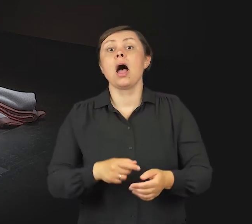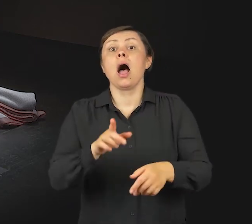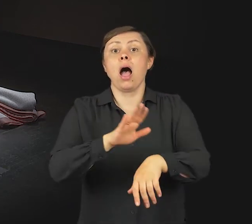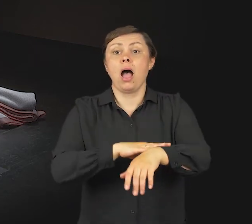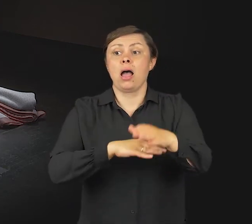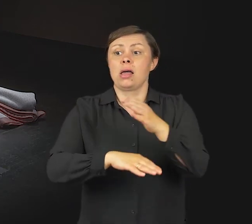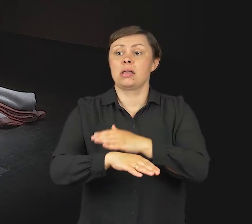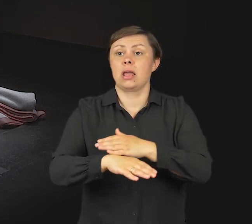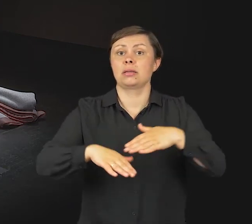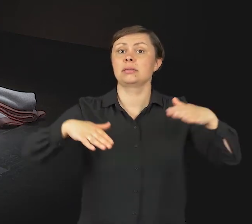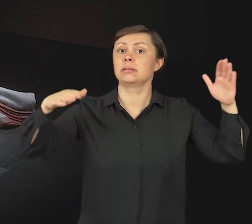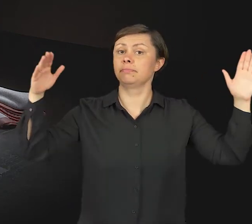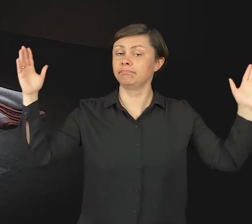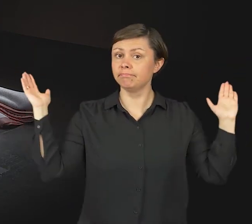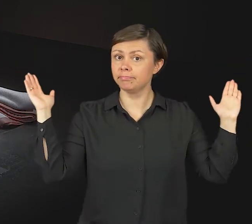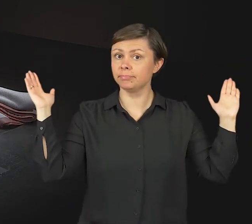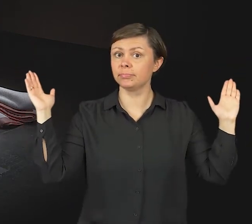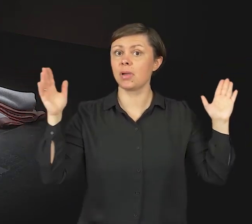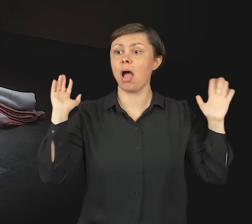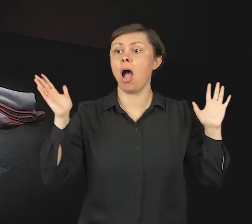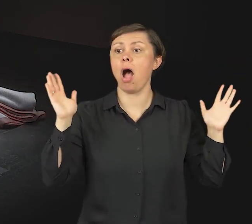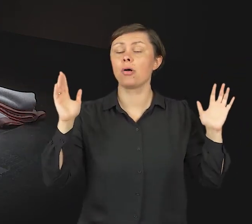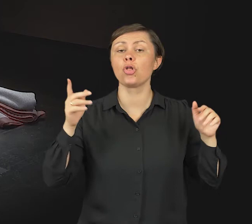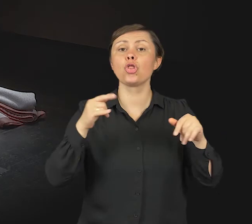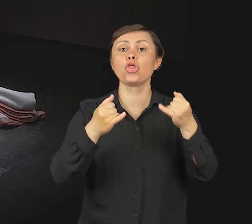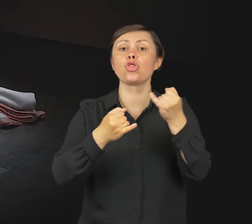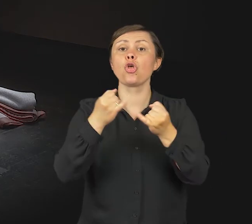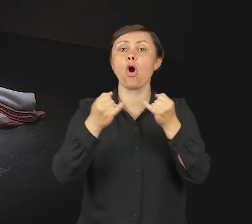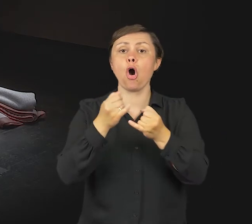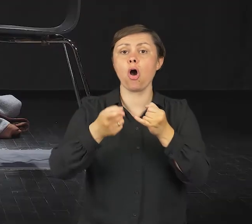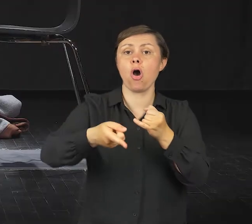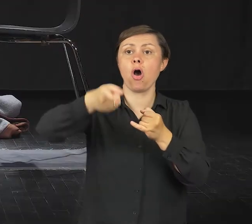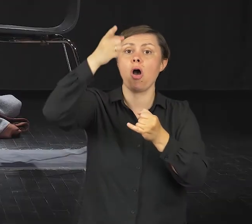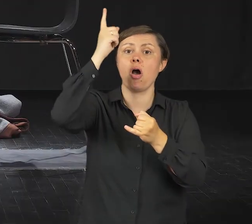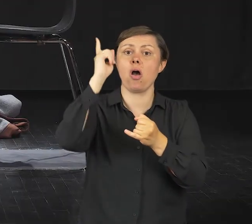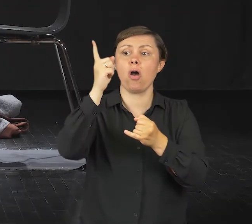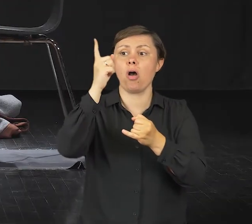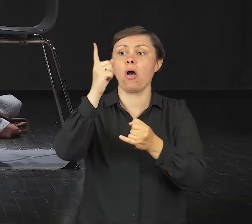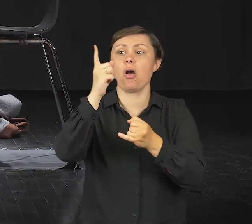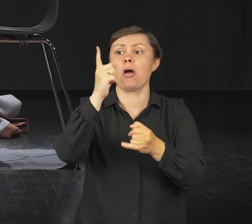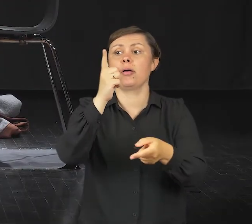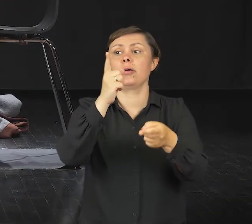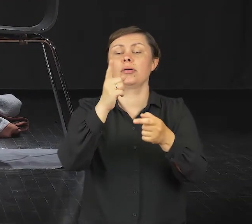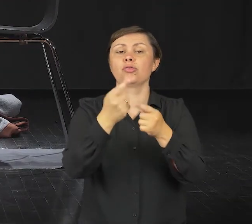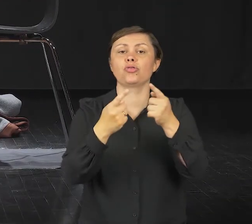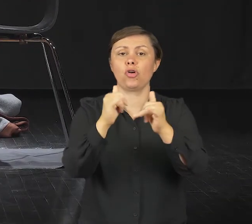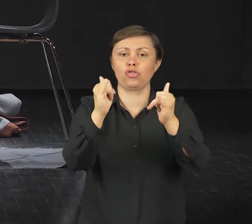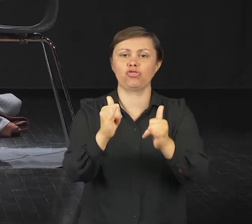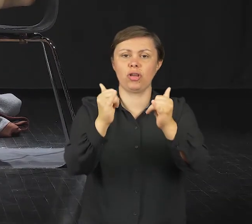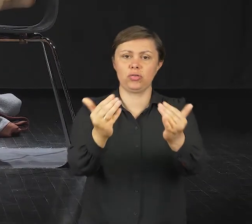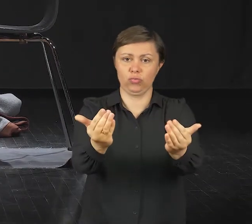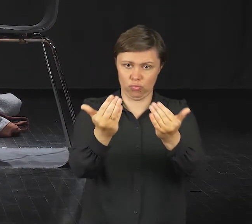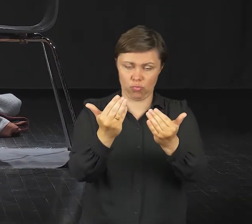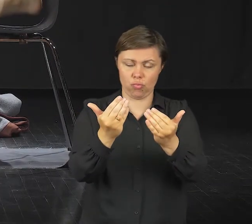łokciach położysz po bokach i przeniesiesz jedna po drugiej nogi. Pomagam sobie przyciągnąć krzesło, bo jest za daleko,